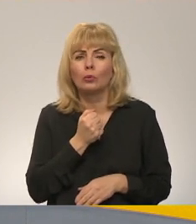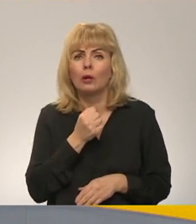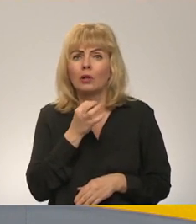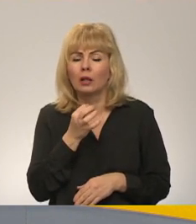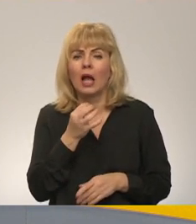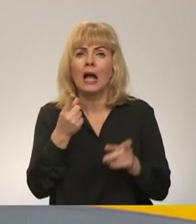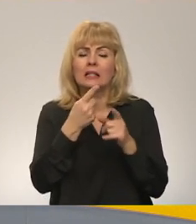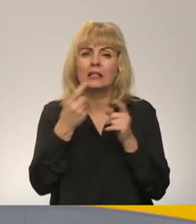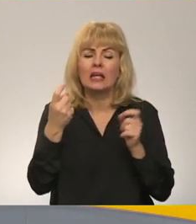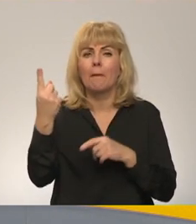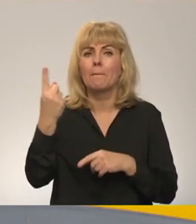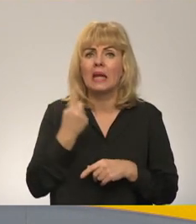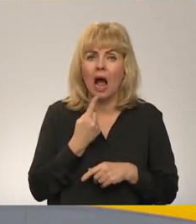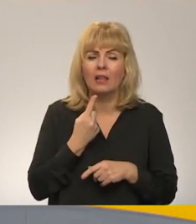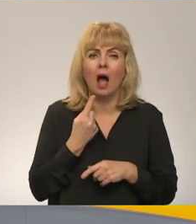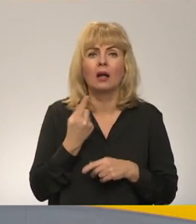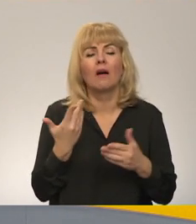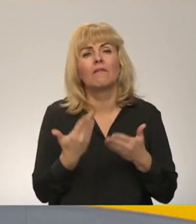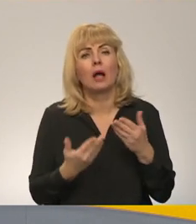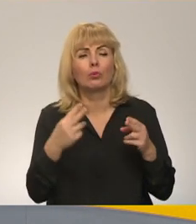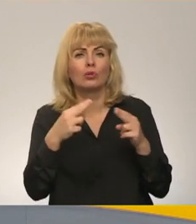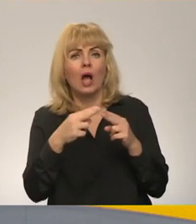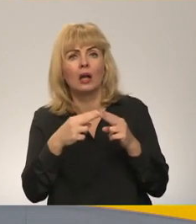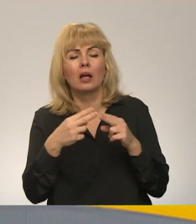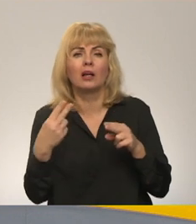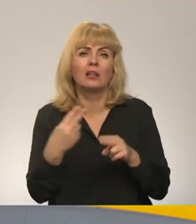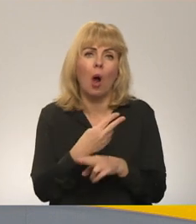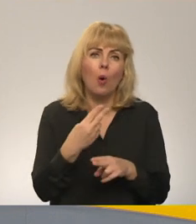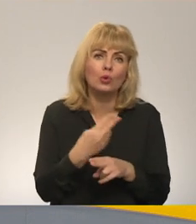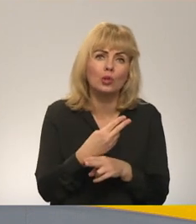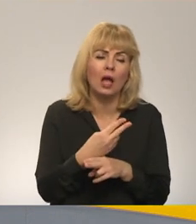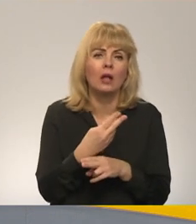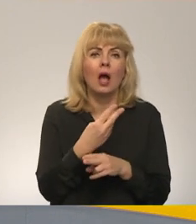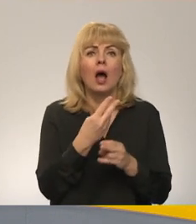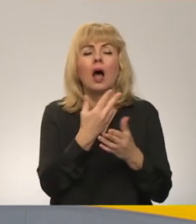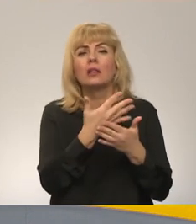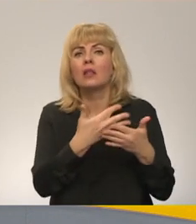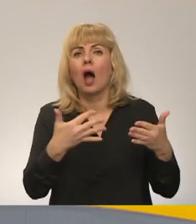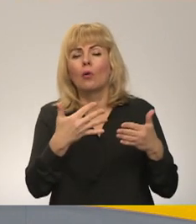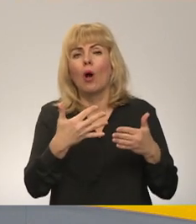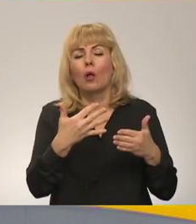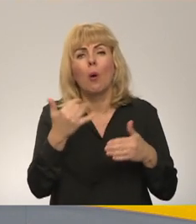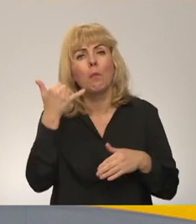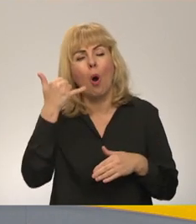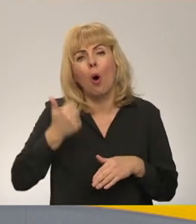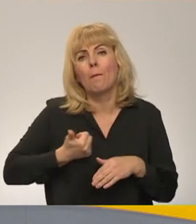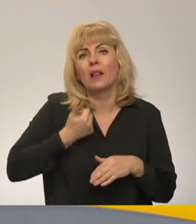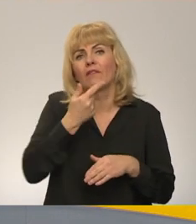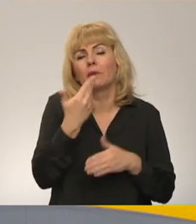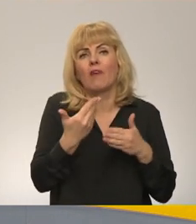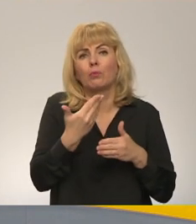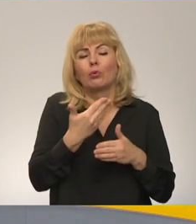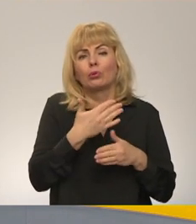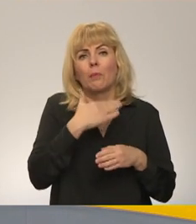izskan, ka sakaru varbūt traucētītā, varbūt arī tīklu, mobilo sakaru tīklu noslodze, jo